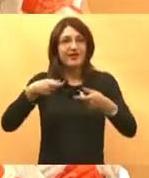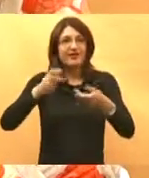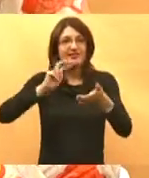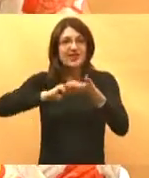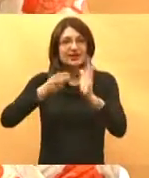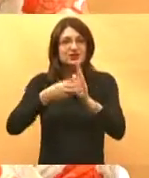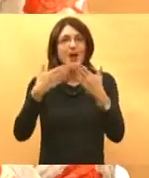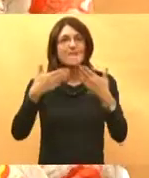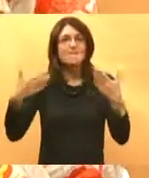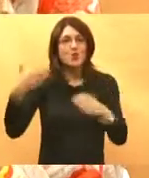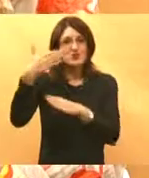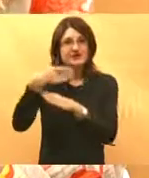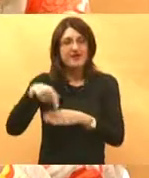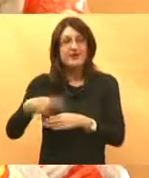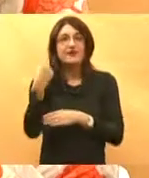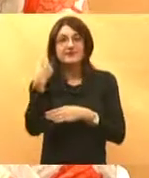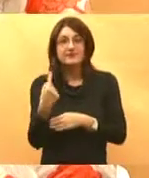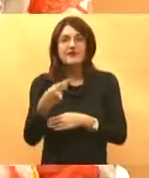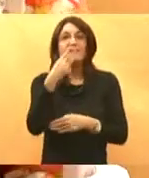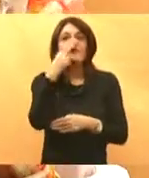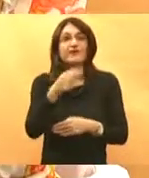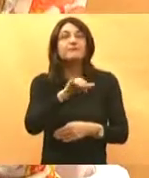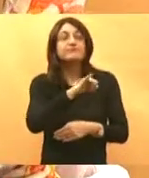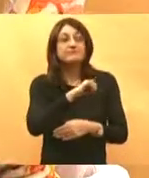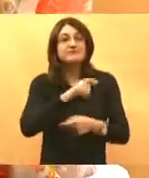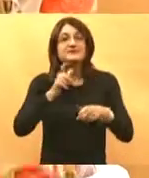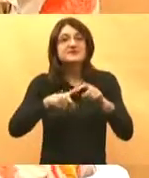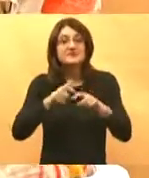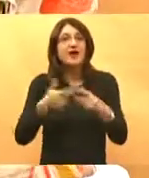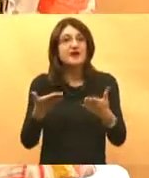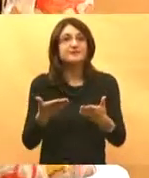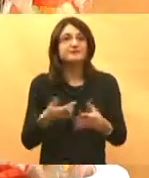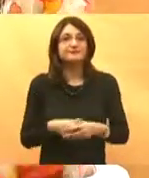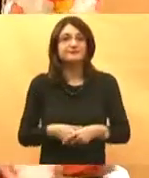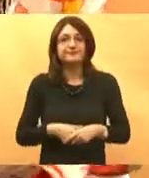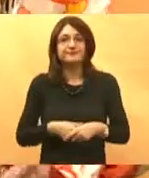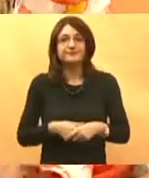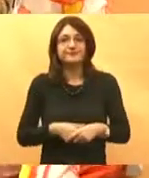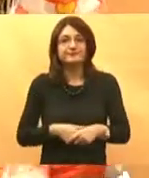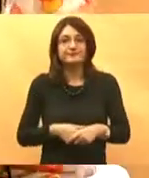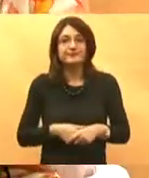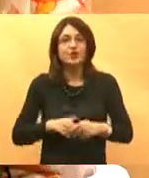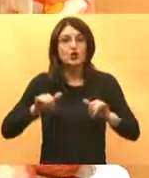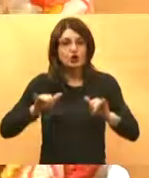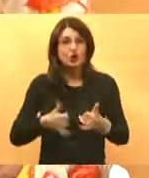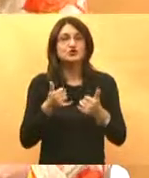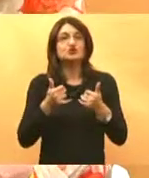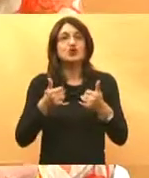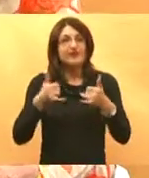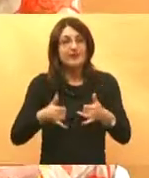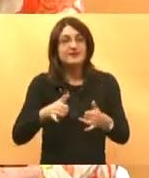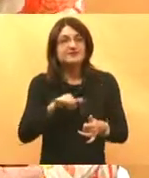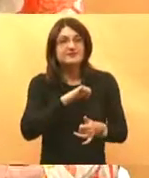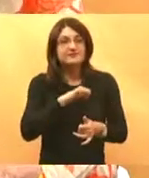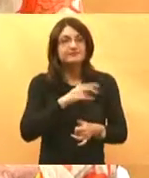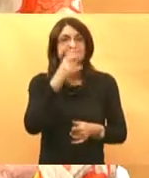i vidjeti malo neke interesantne stvari koje bi vas zanimale. A ono što je još danas u srijedu, što je isto interesantno